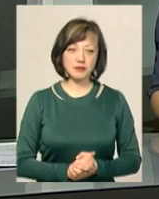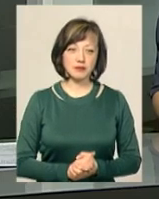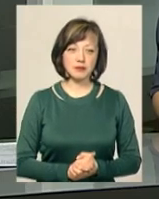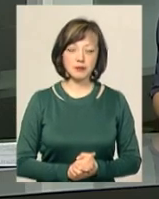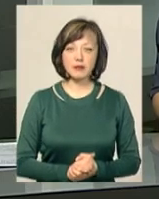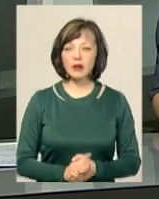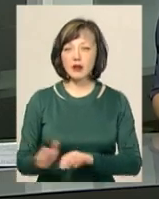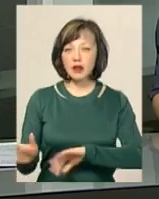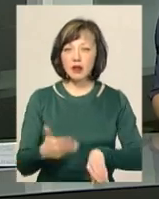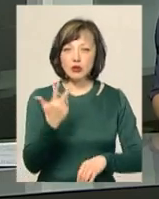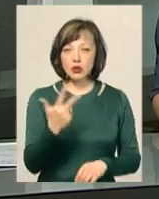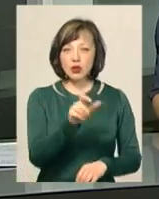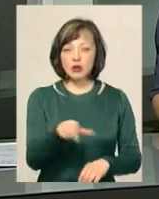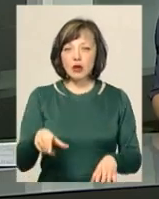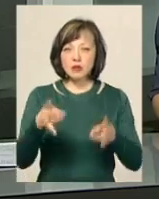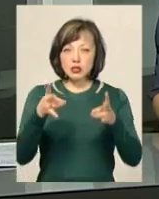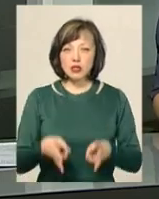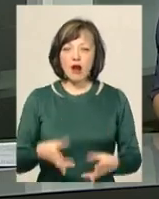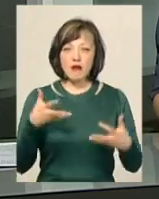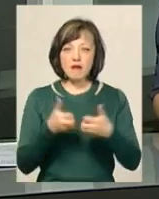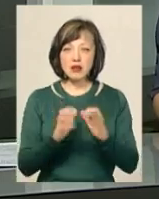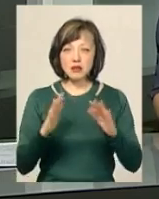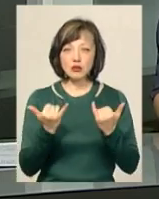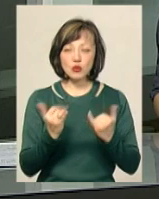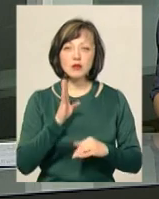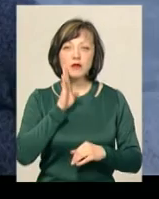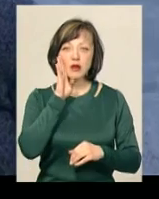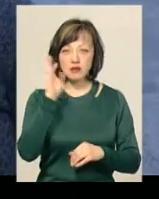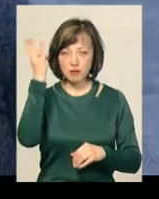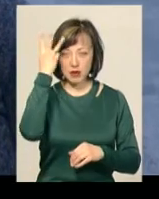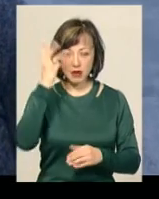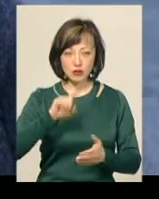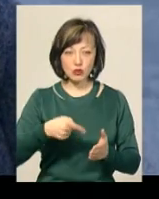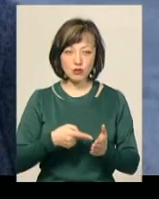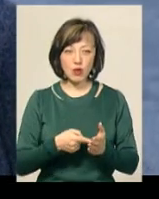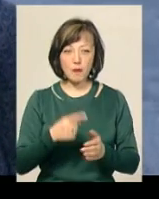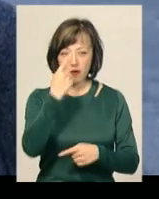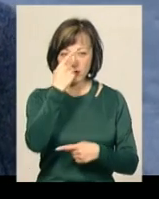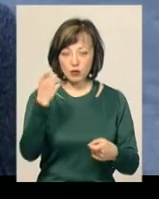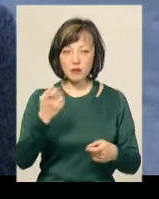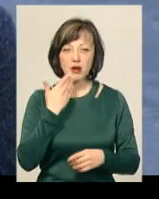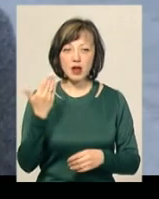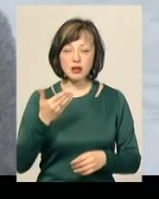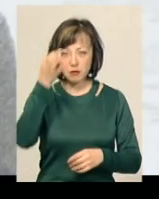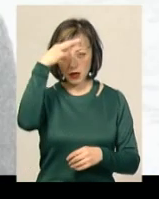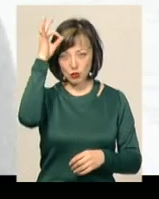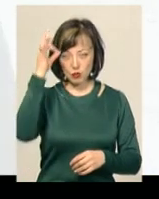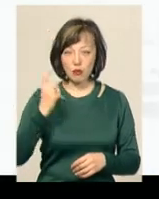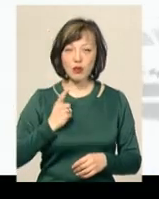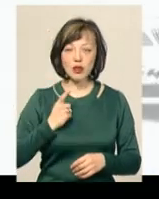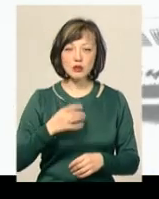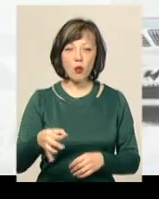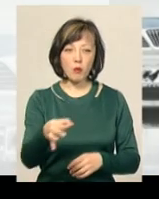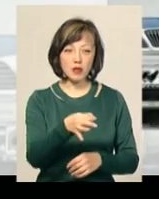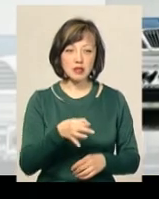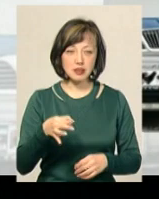Троє людей постраждали в автомобільній аварії, яка сталася сьогодні вранці у Хмельницькому. Про це повідомив речник патрульної поліції області